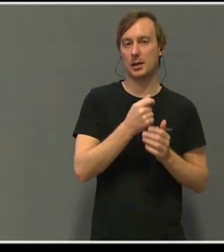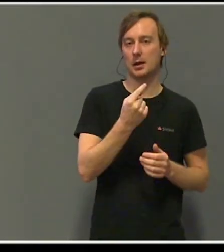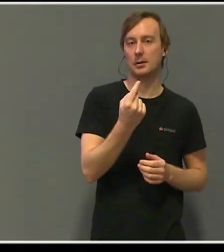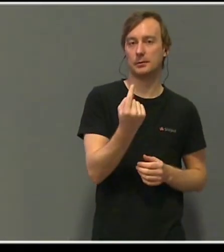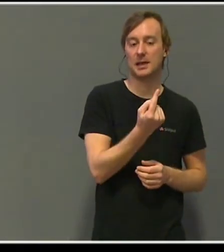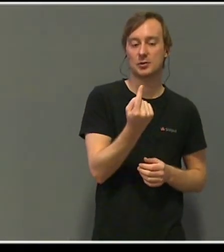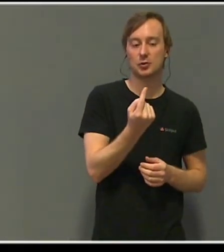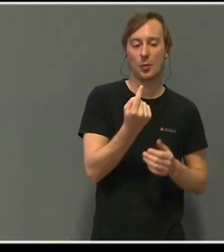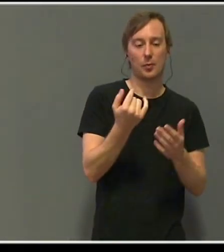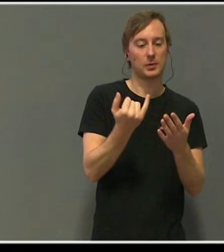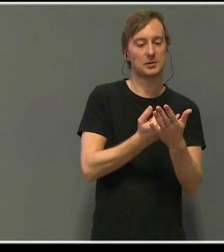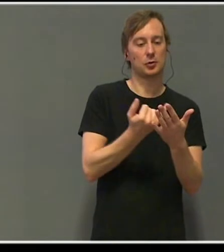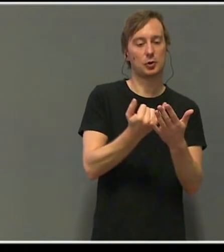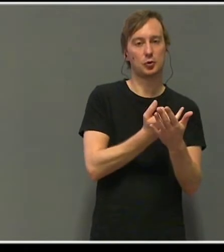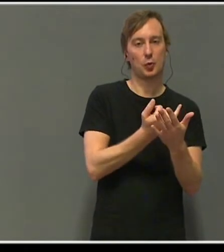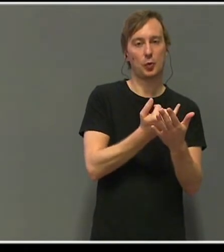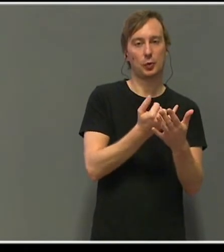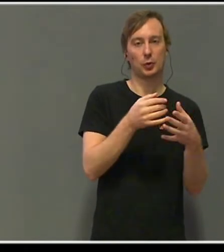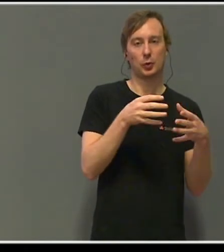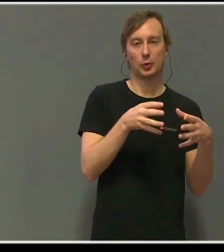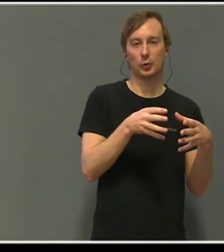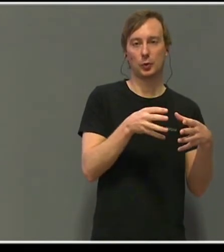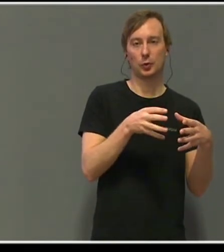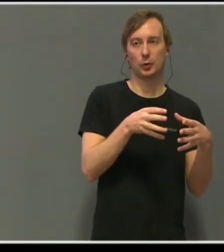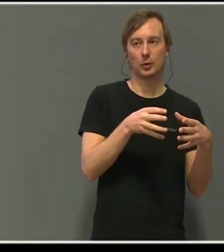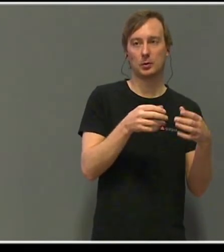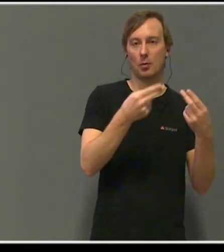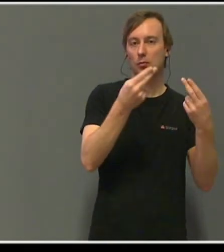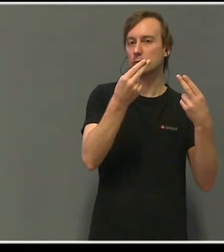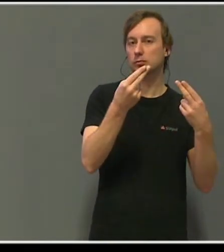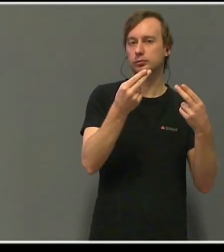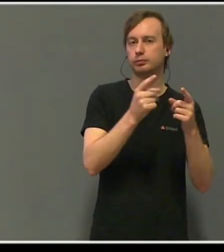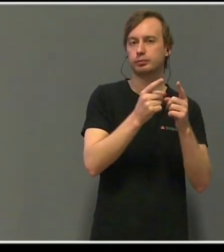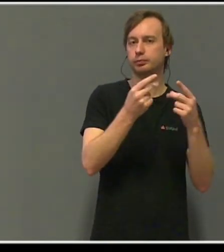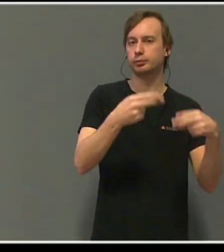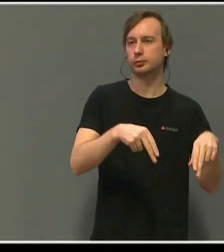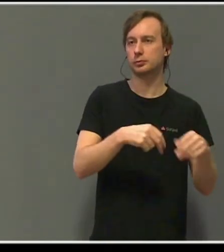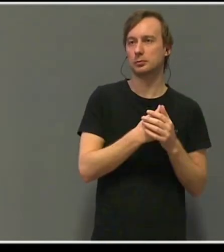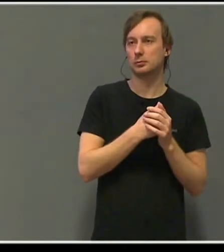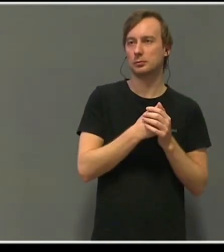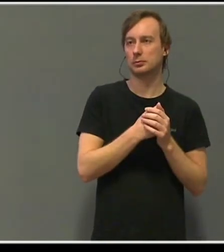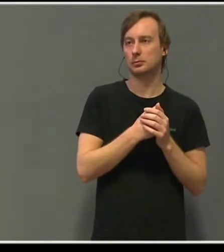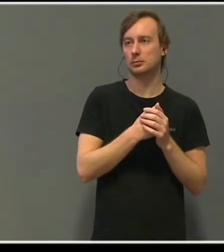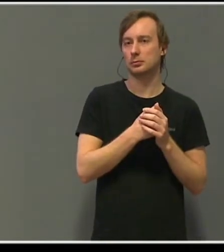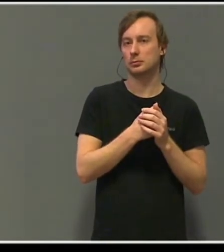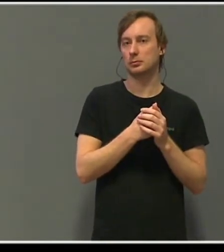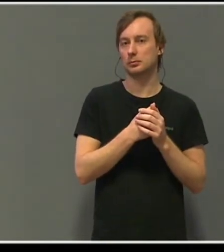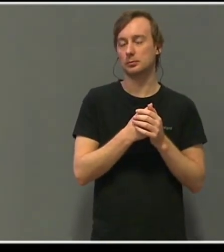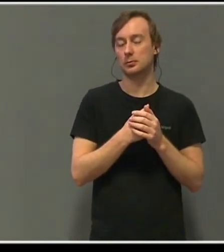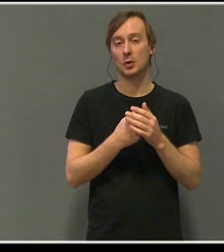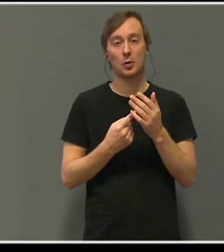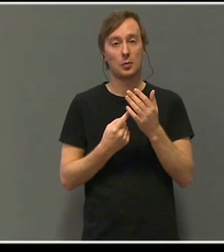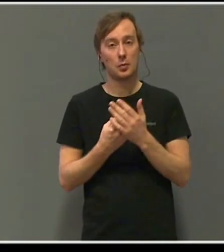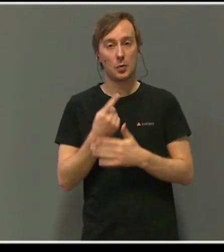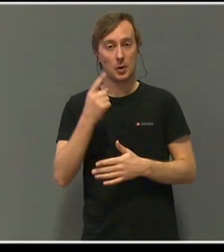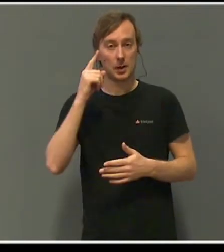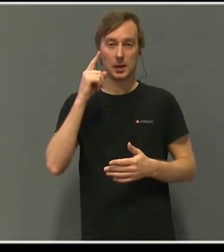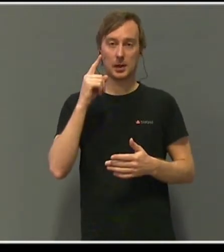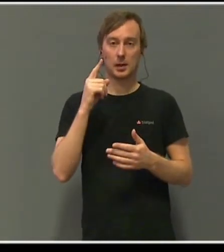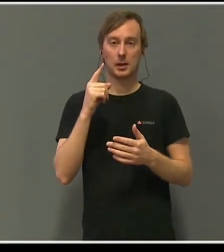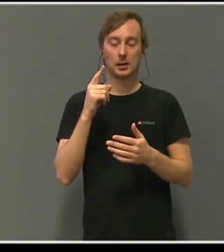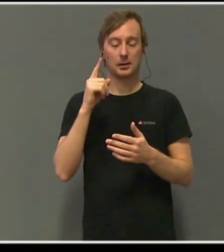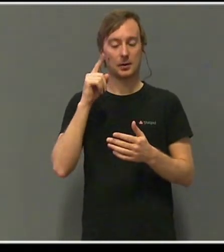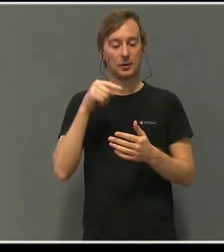kjenner så godt. Historien om Mats kunne sluttet der. som en litt trist historie om en gutt